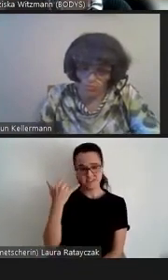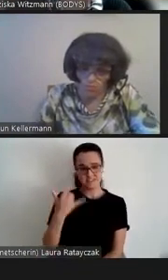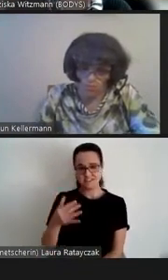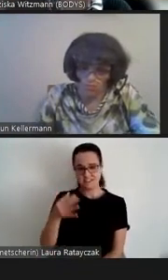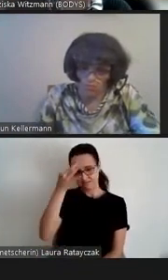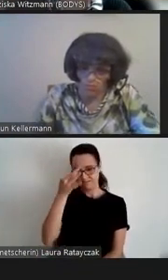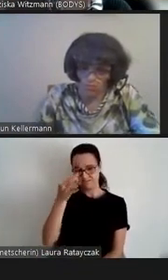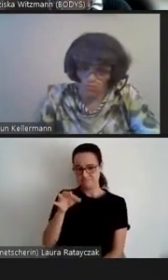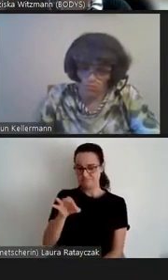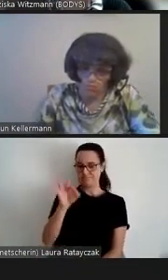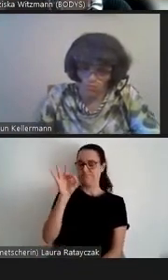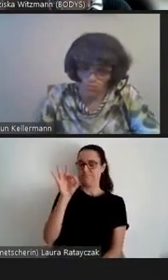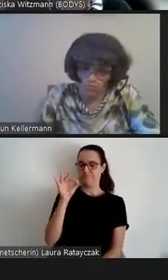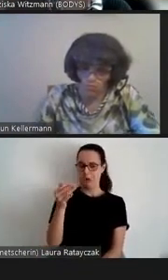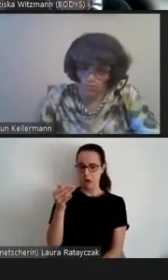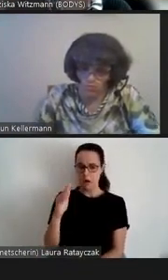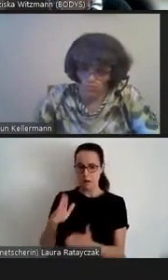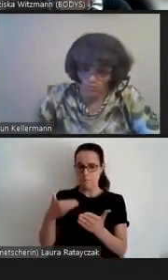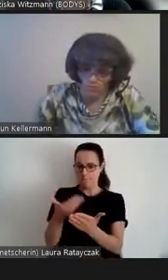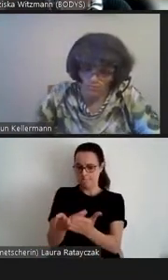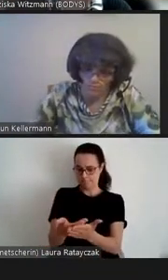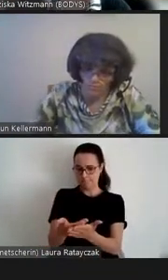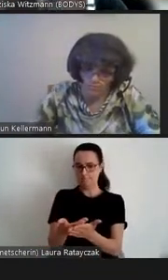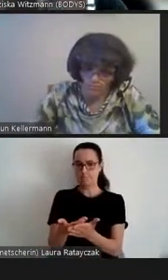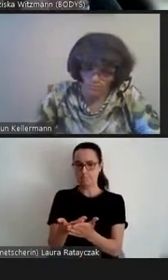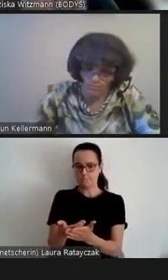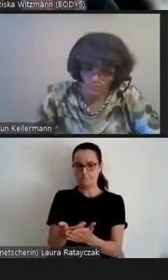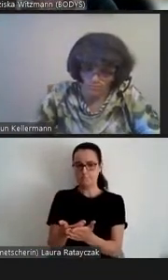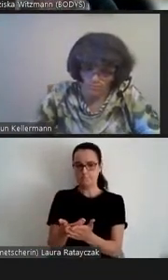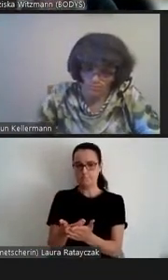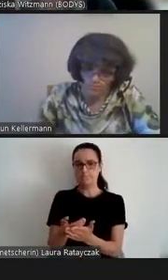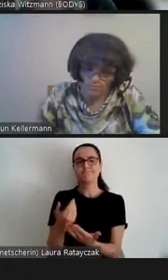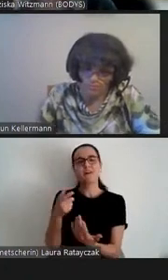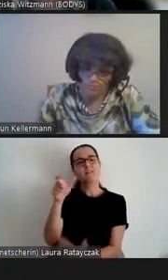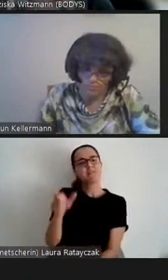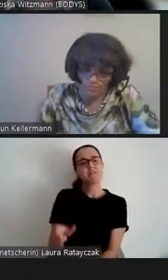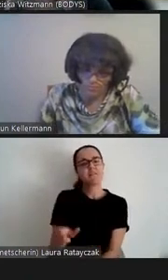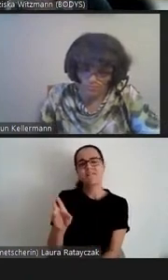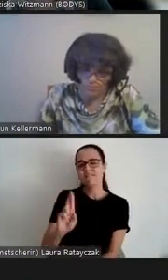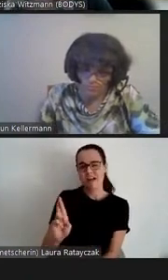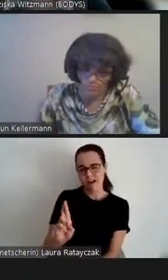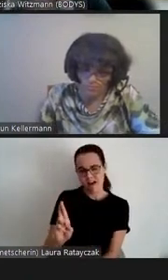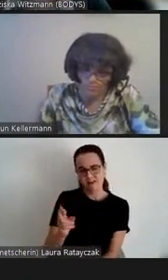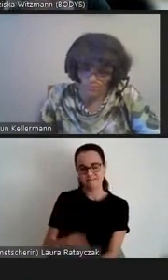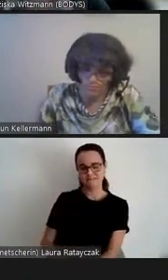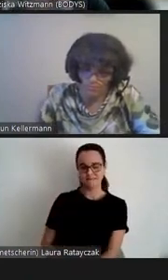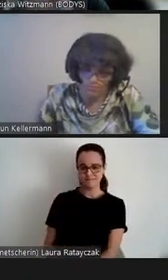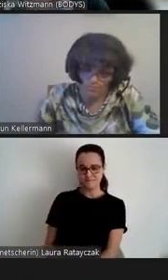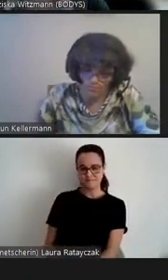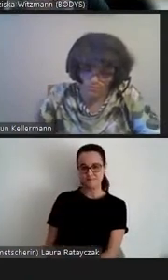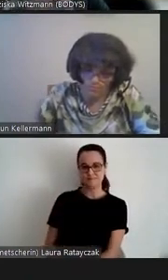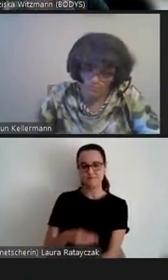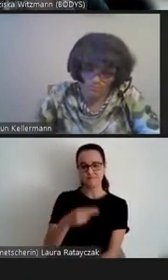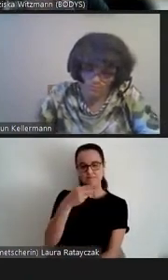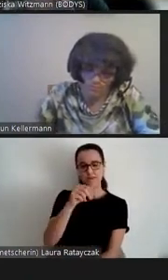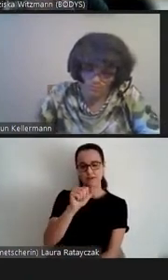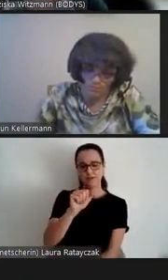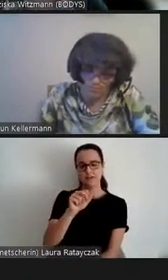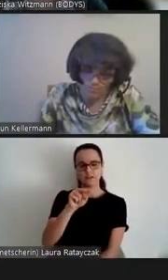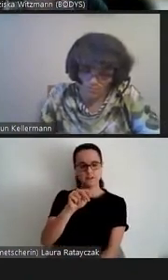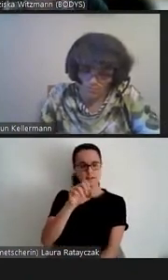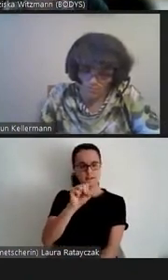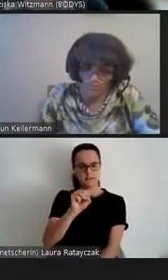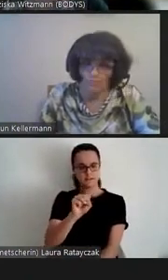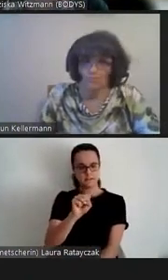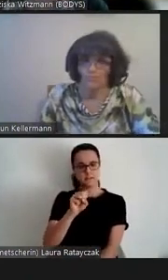vorgelegt. Zwei Sätze zur Person. Hans Mürz ist ein